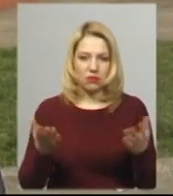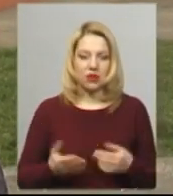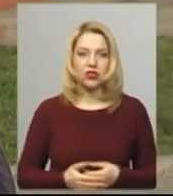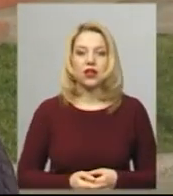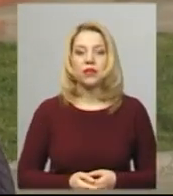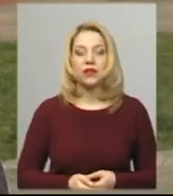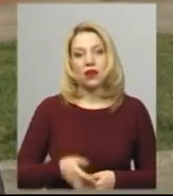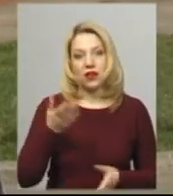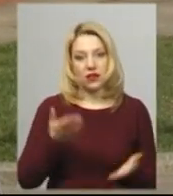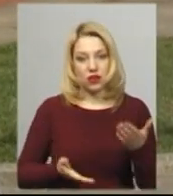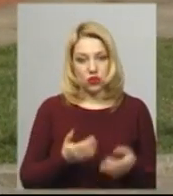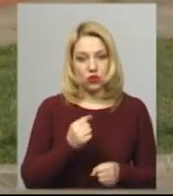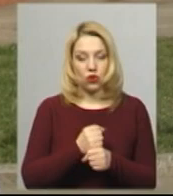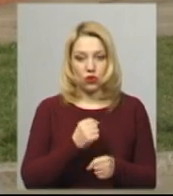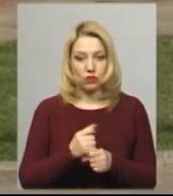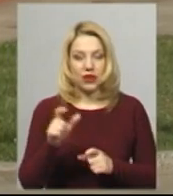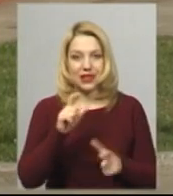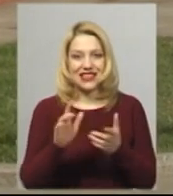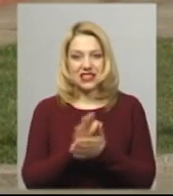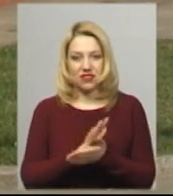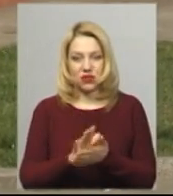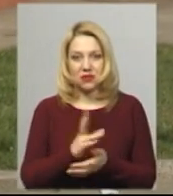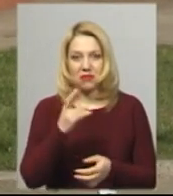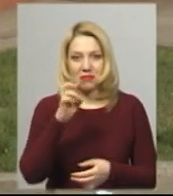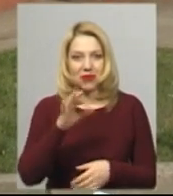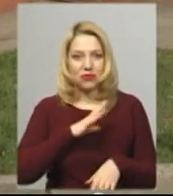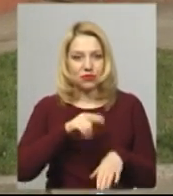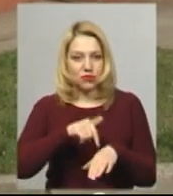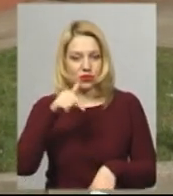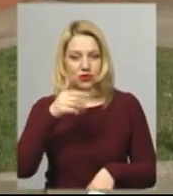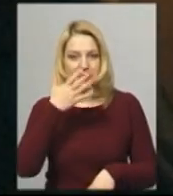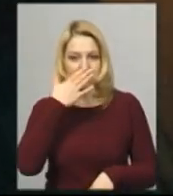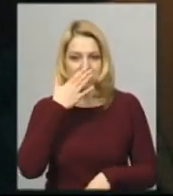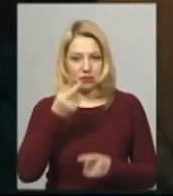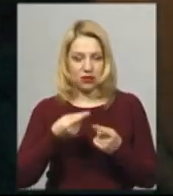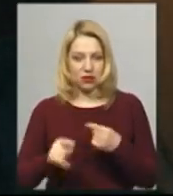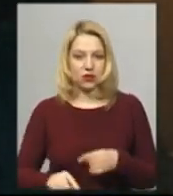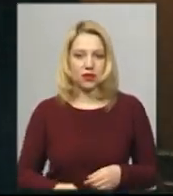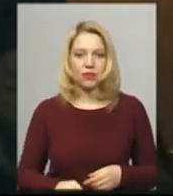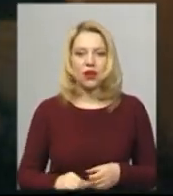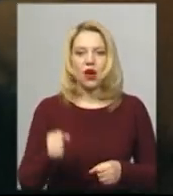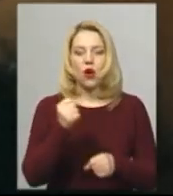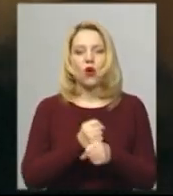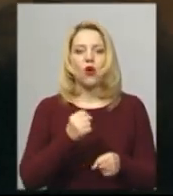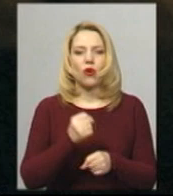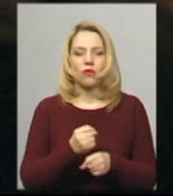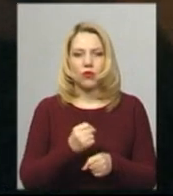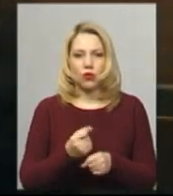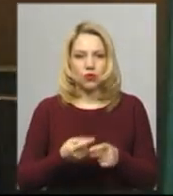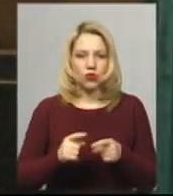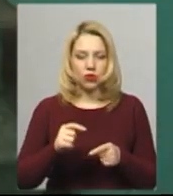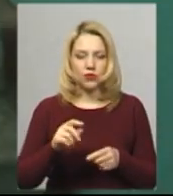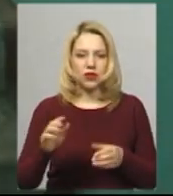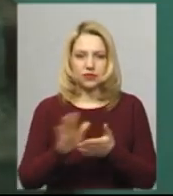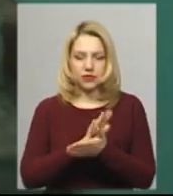Якщо роблю дезінфекцію, то його вивчути, запах зовсім другий. Обробку під'їздів дезрощинами проводять щодня,